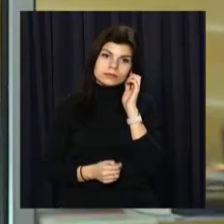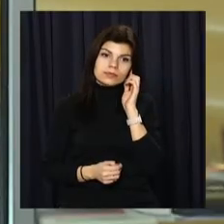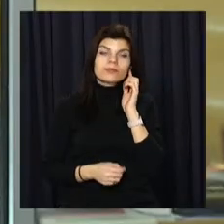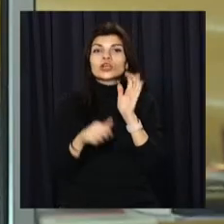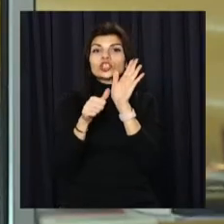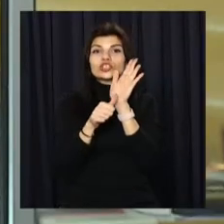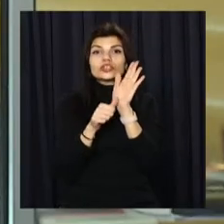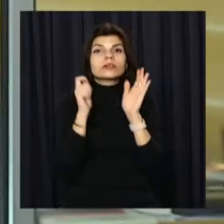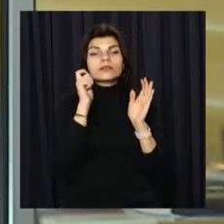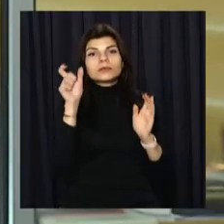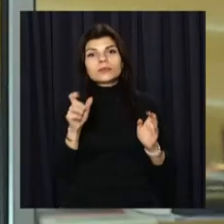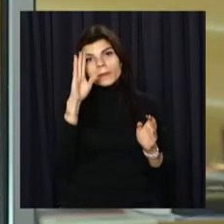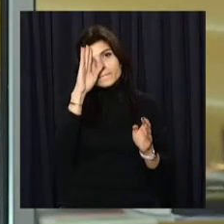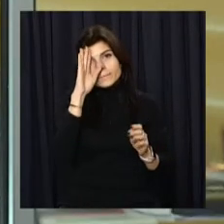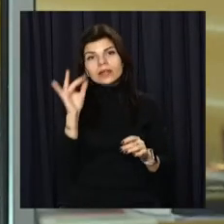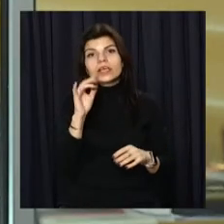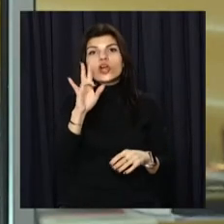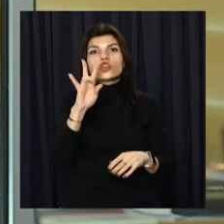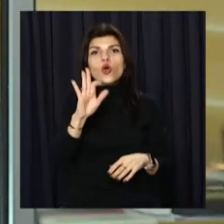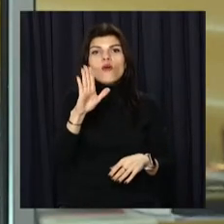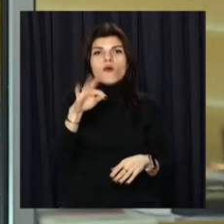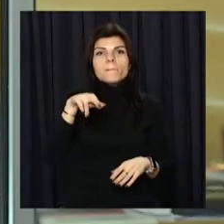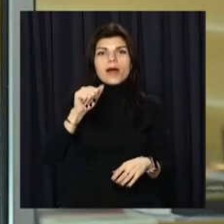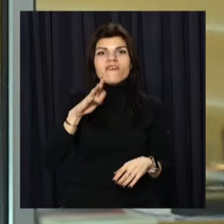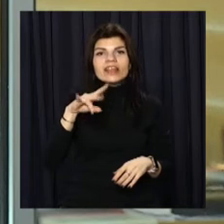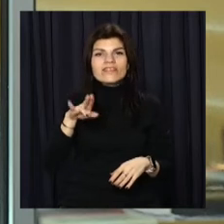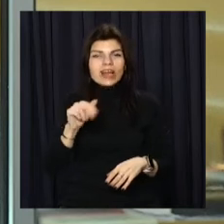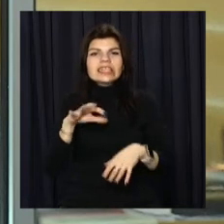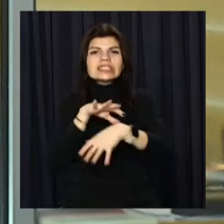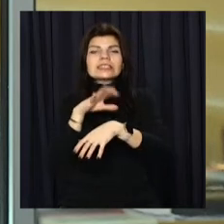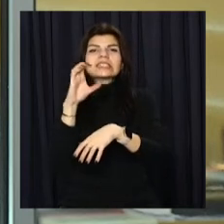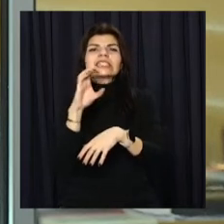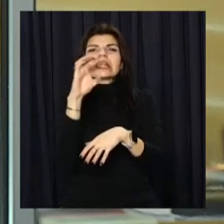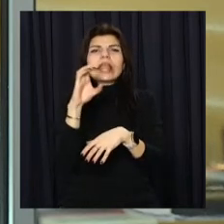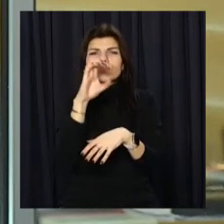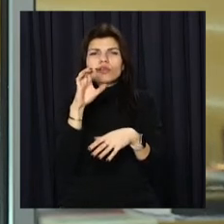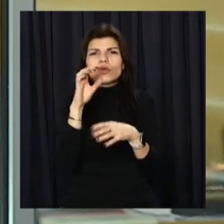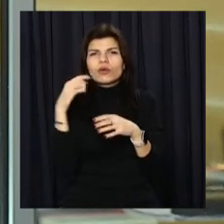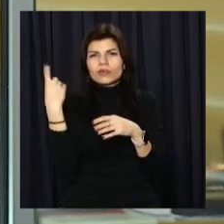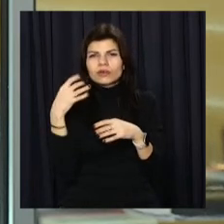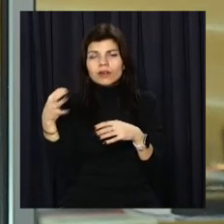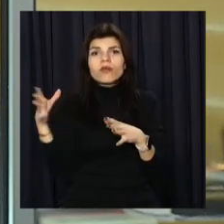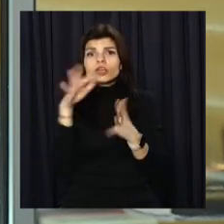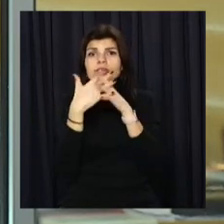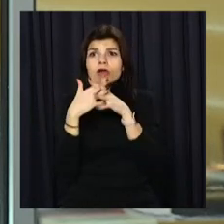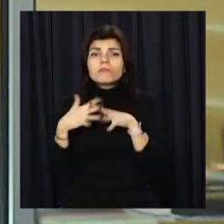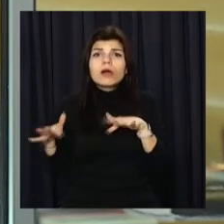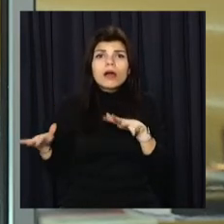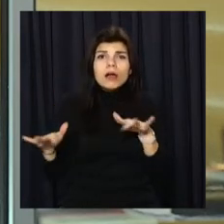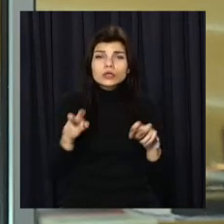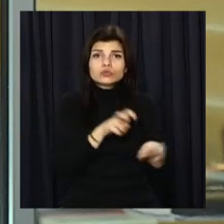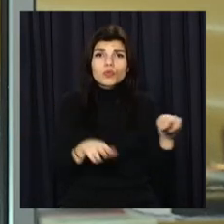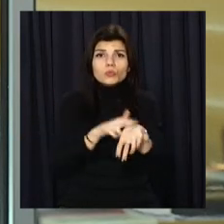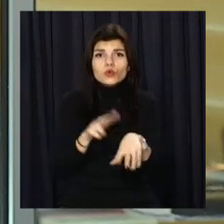Шестирічного Ярослава з Новопавлівки Синельниківського району, якого кілька годин розшукували всім селом, разом з